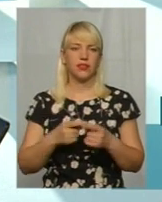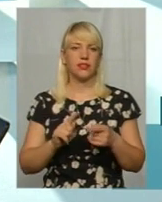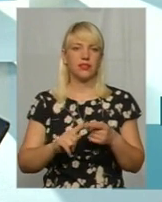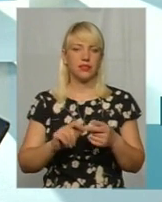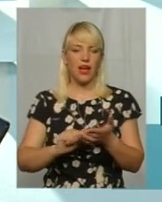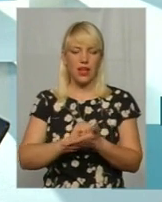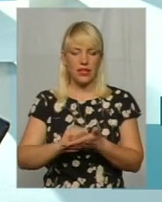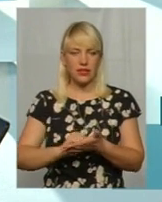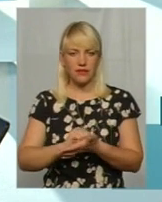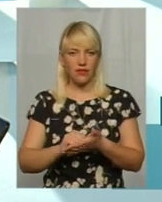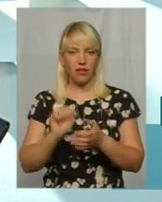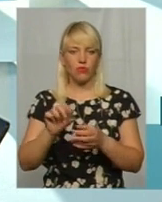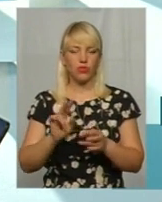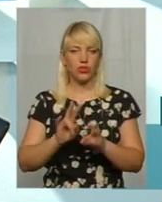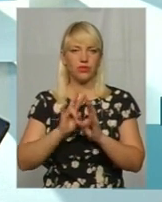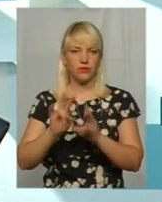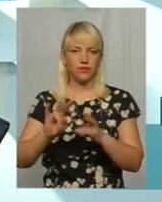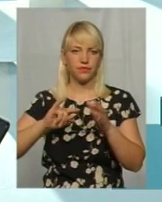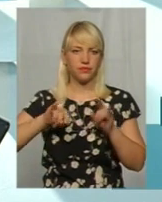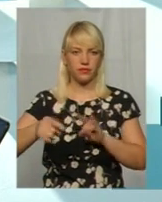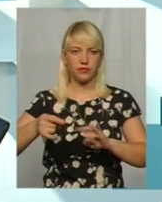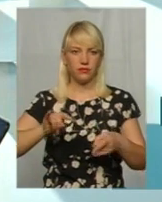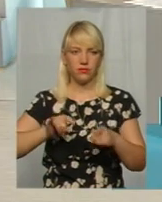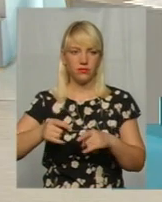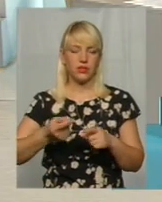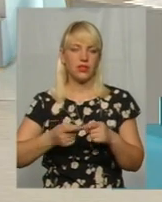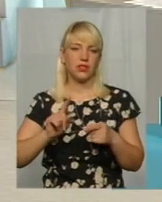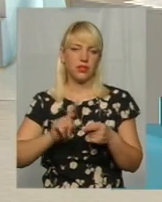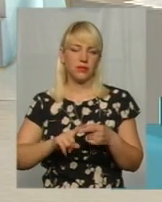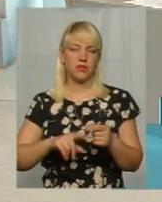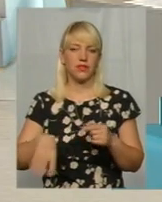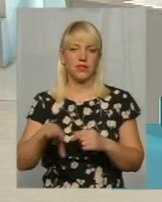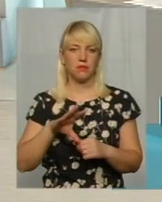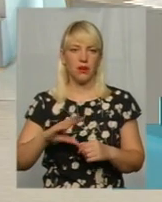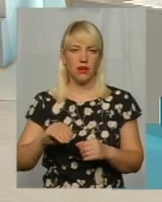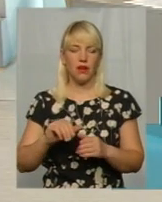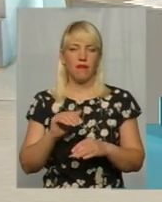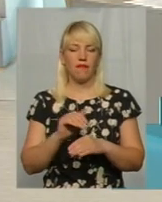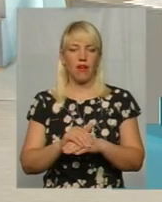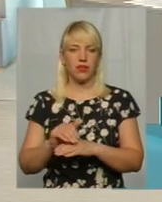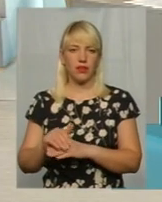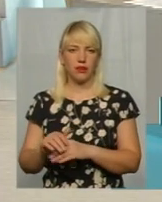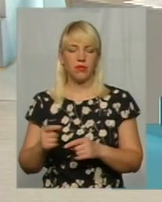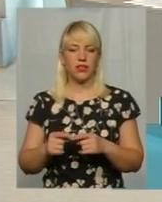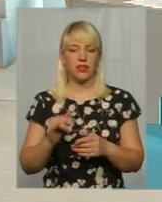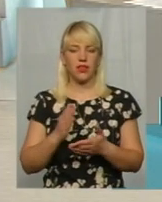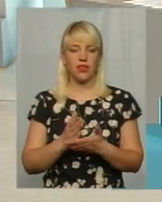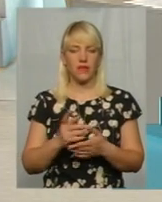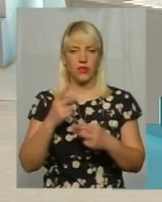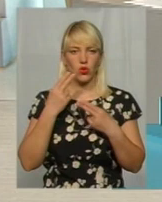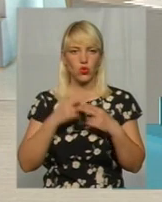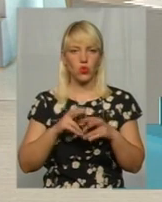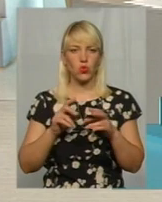уникнення механічних пошкоджень. Власне, за цими всіма факторами, за наявністю інструкції, дотримання, дотримання